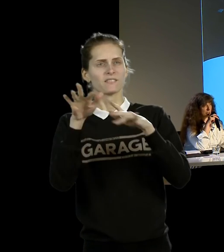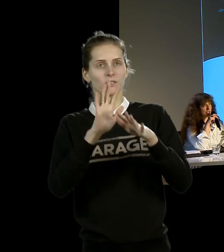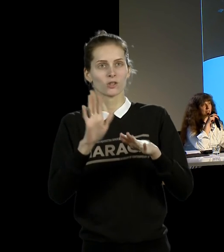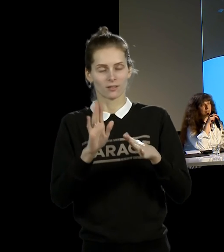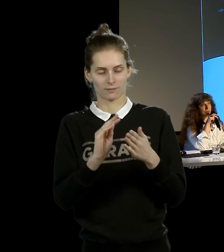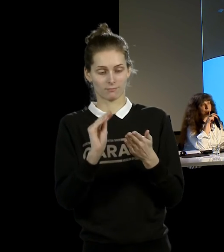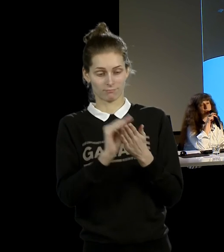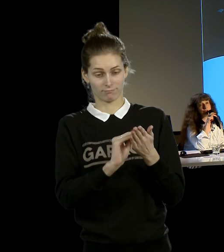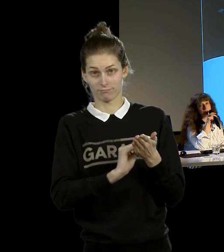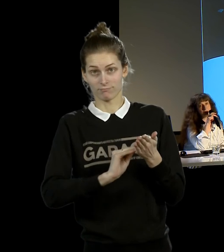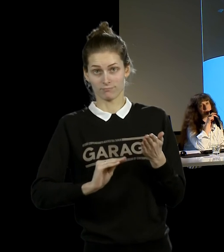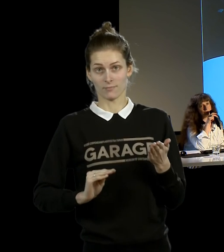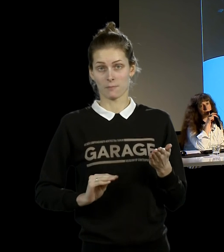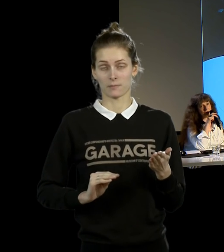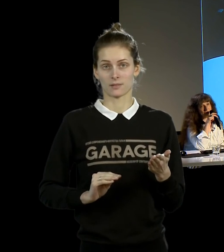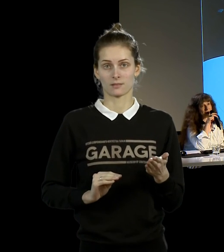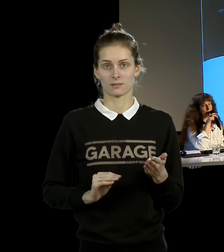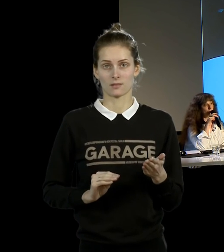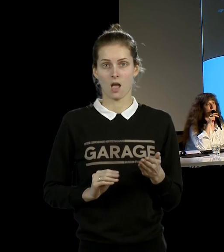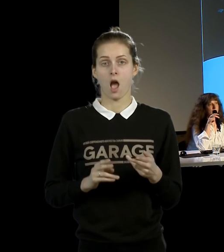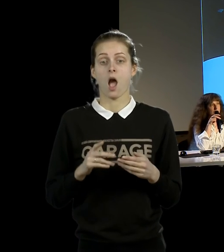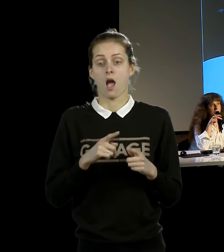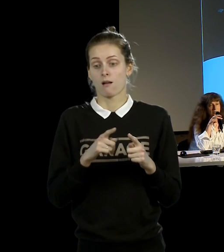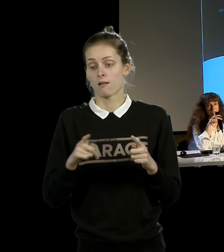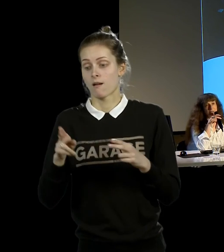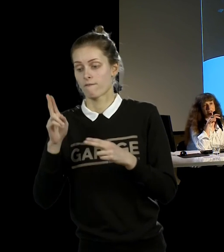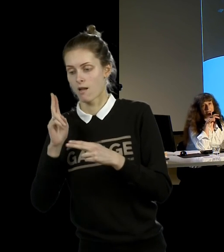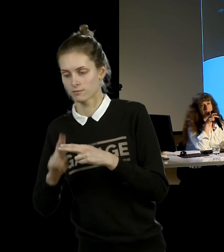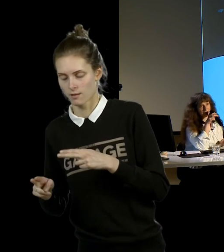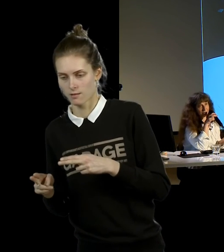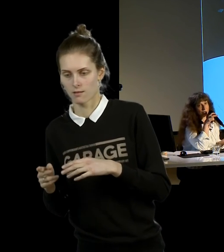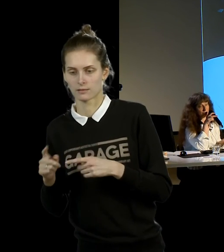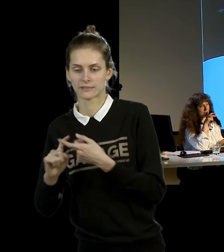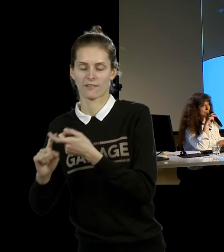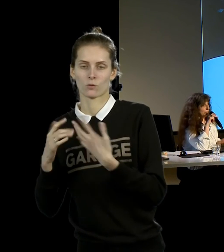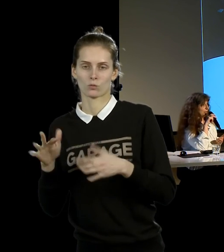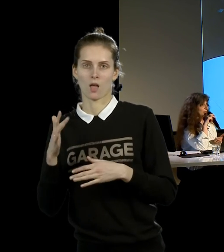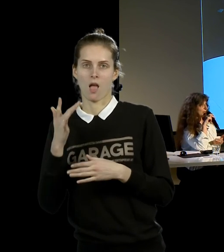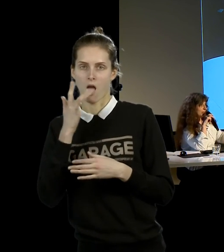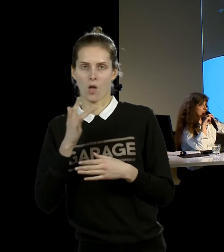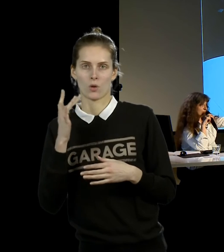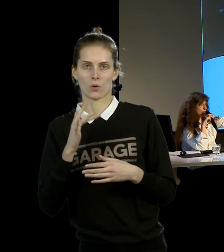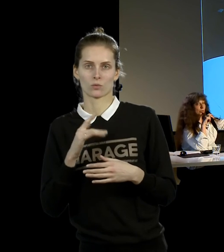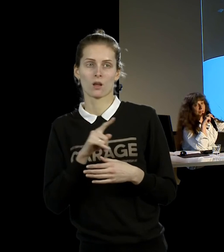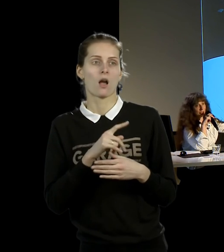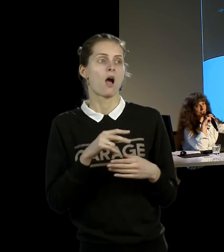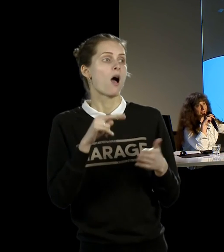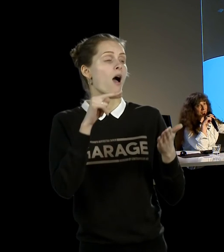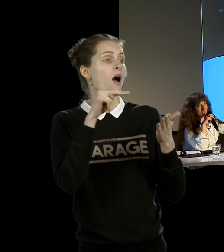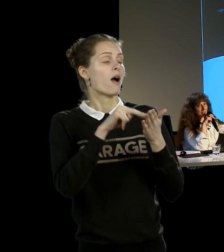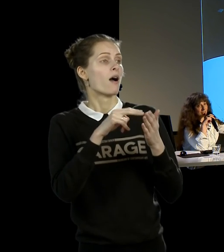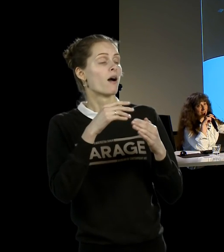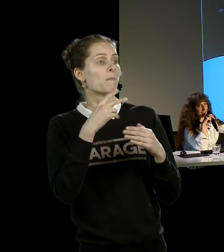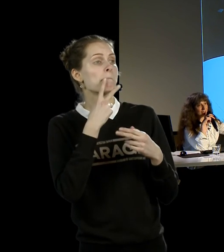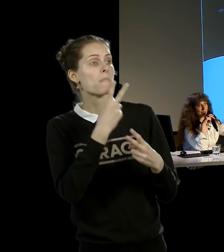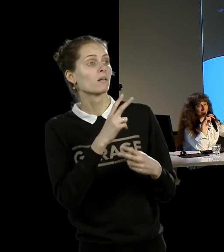И кончается это, может быть, очень эротическим опытом. Что делает Марина, как выставляется эта работа в принципе в музее? Она выставляется как инструкция, висящая на